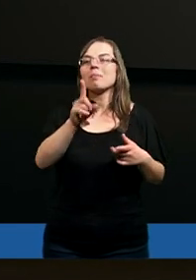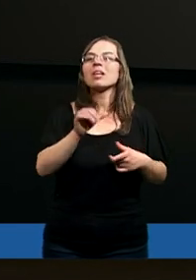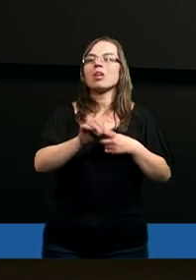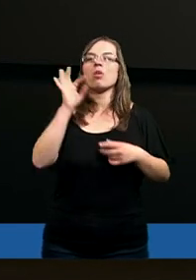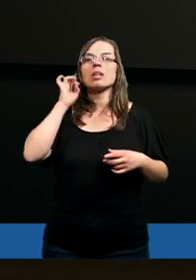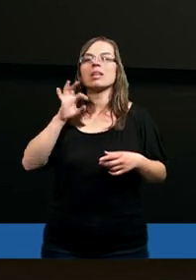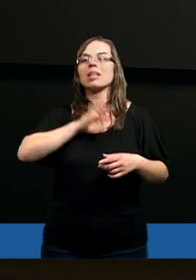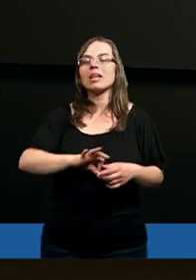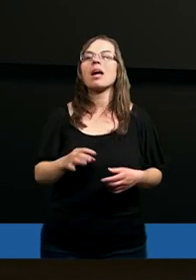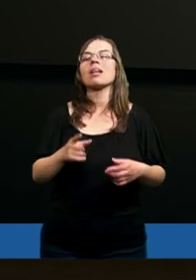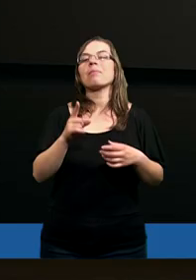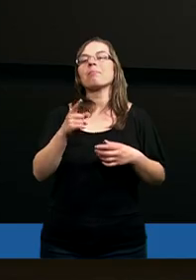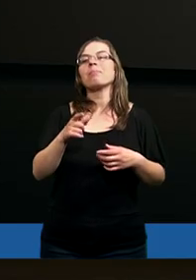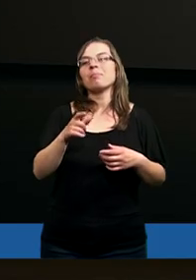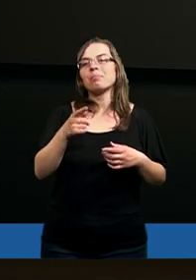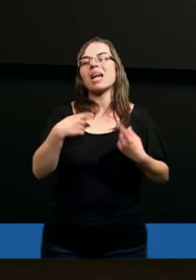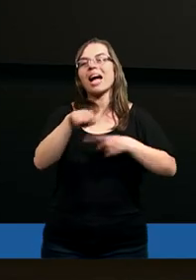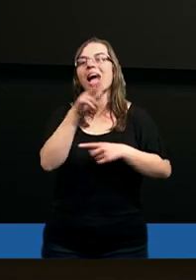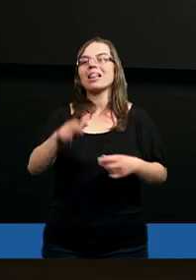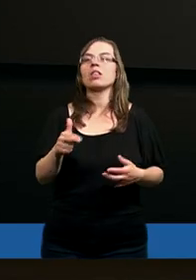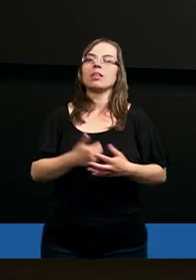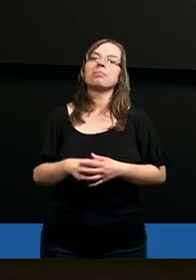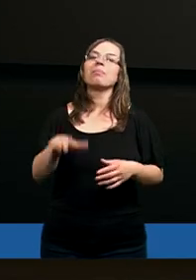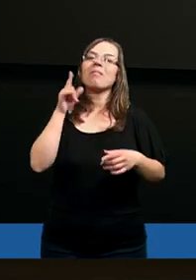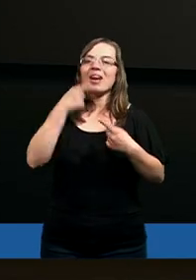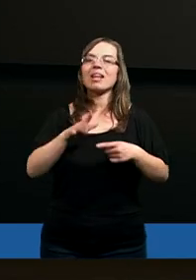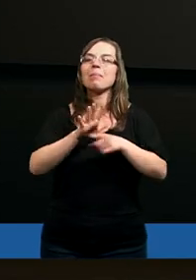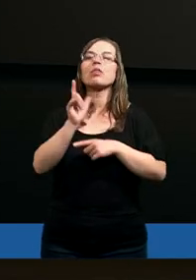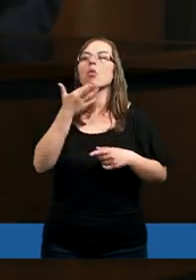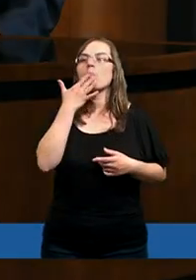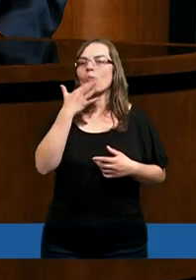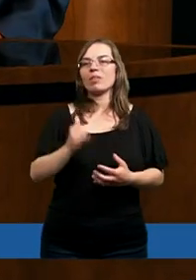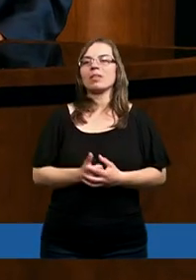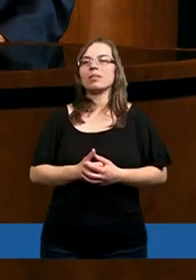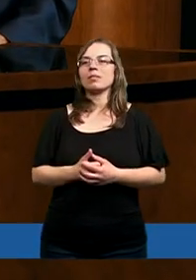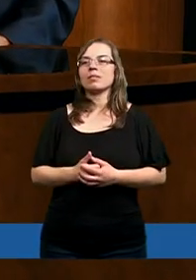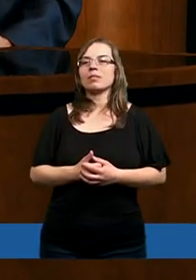naprawdę synami przekleństwa. A werset 15, co mówi?